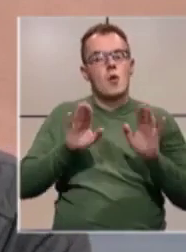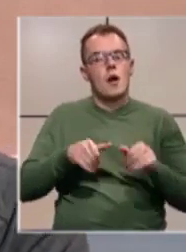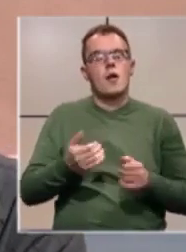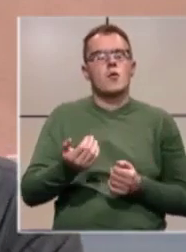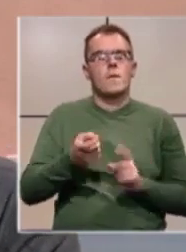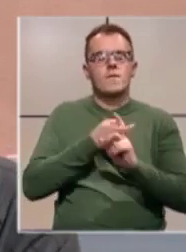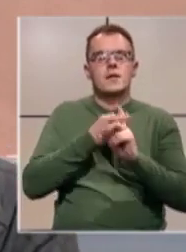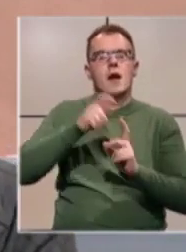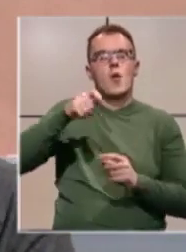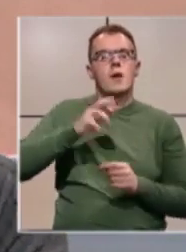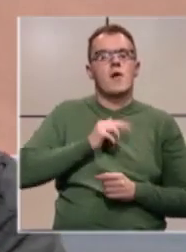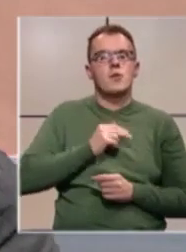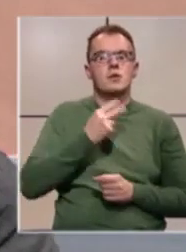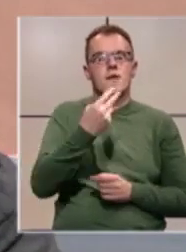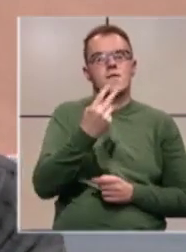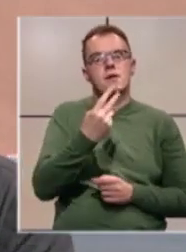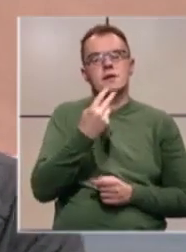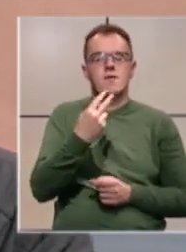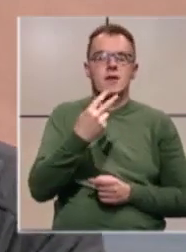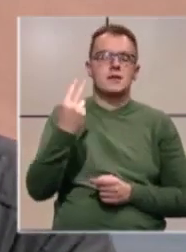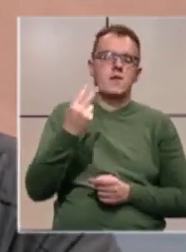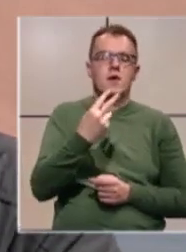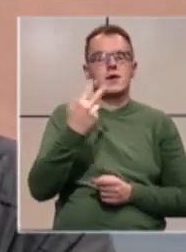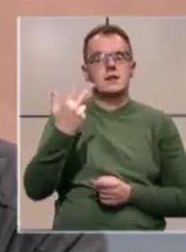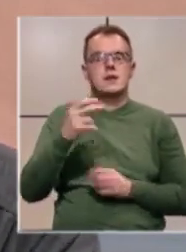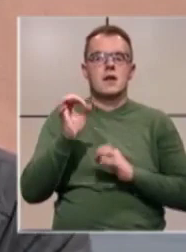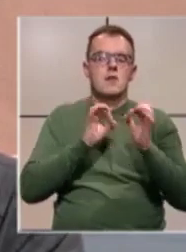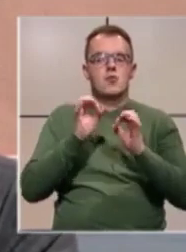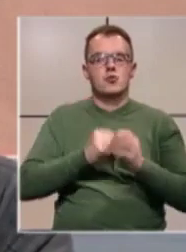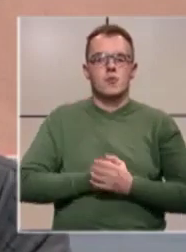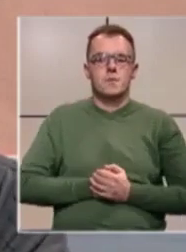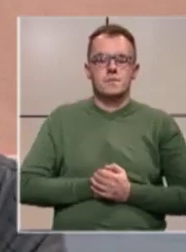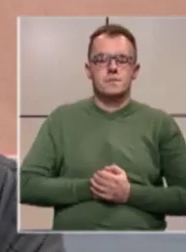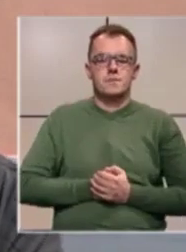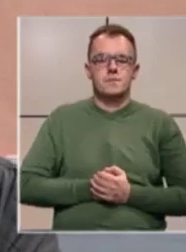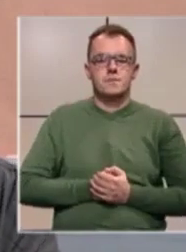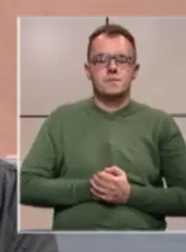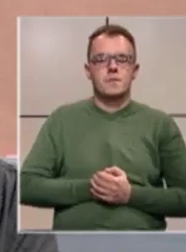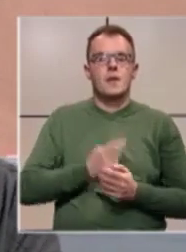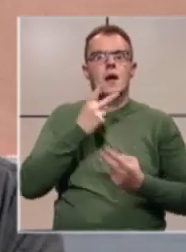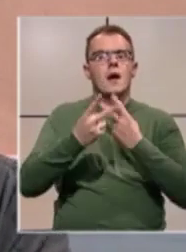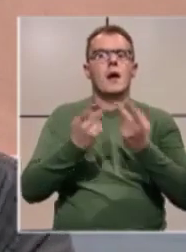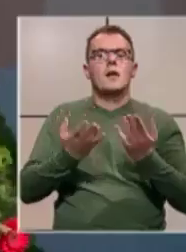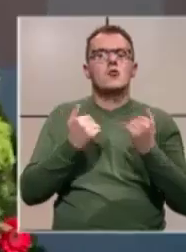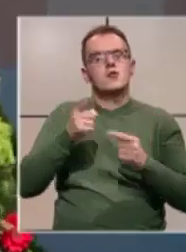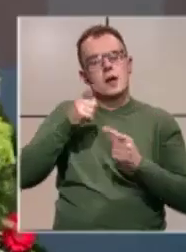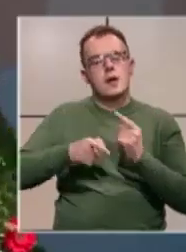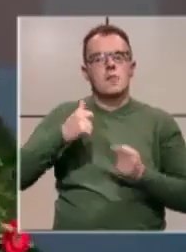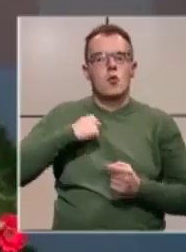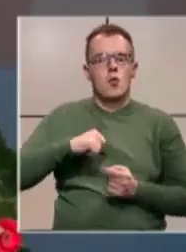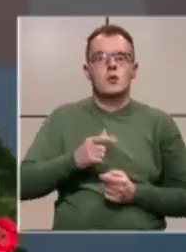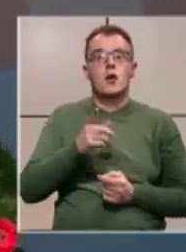federalnu upravu policije. 20, 22, 23 tu negdje. Gledajući sad znači krajem godine.